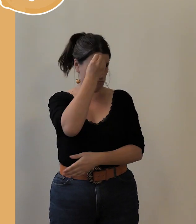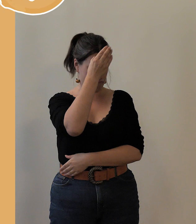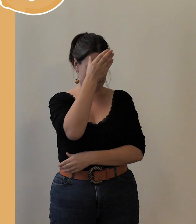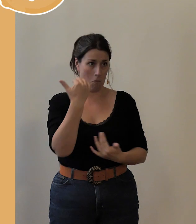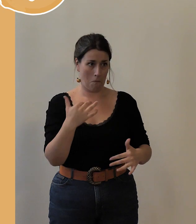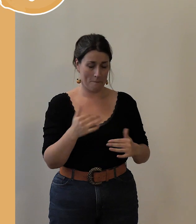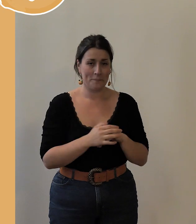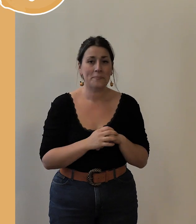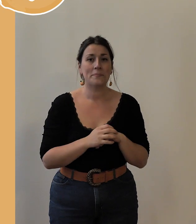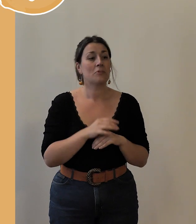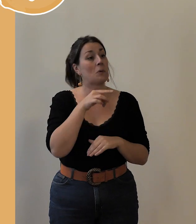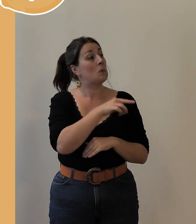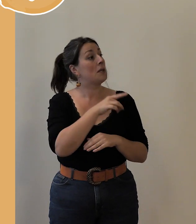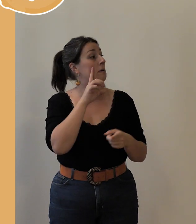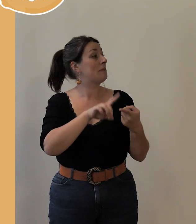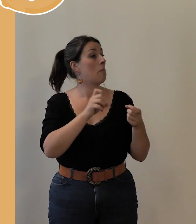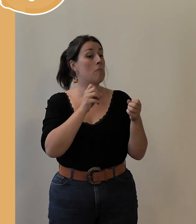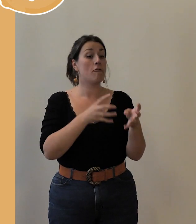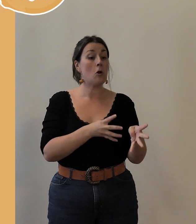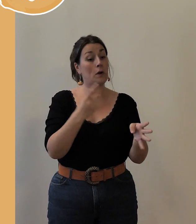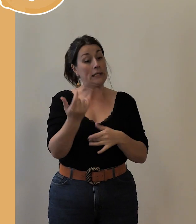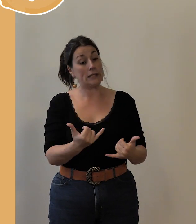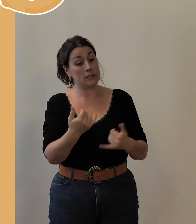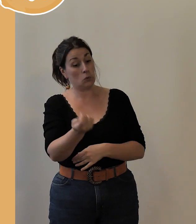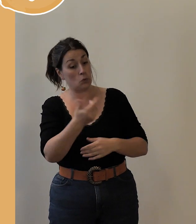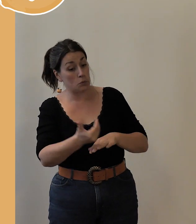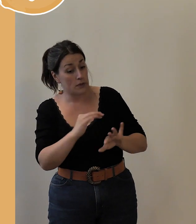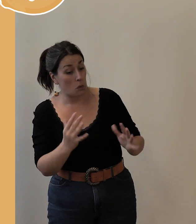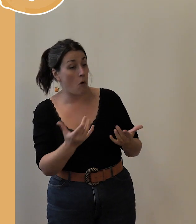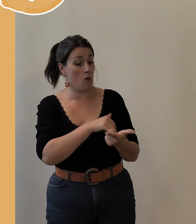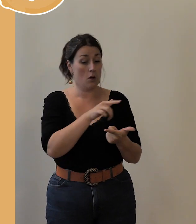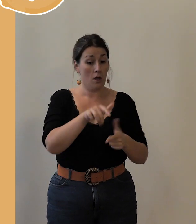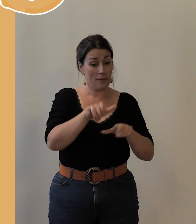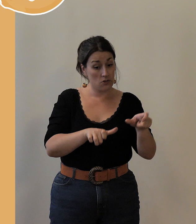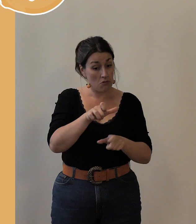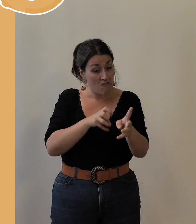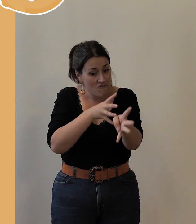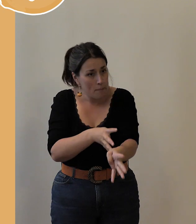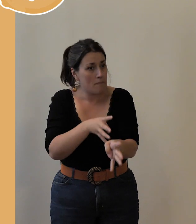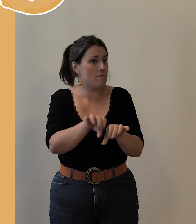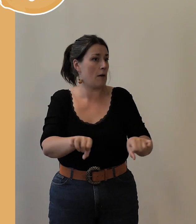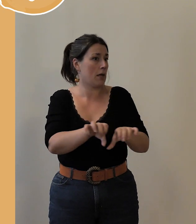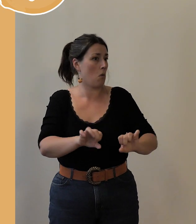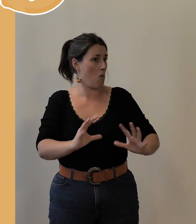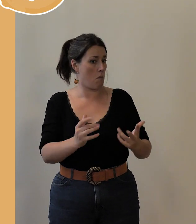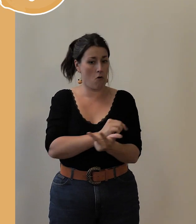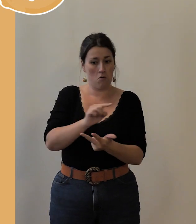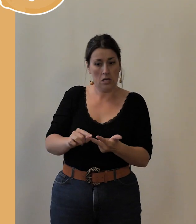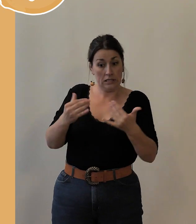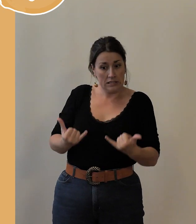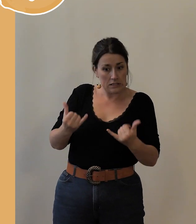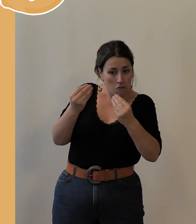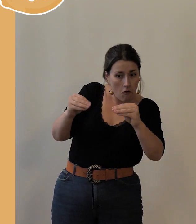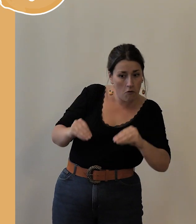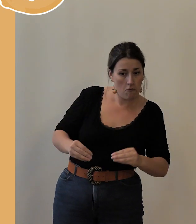parler du vélo à Tours, des constructeurs de vélo, des magasins de vélo, pourquoi le vélo anime les fêtes de